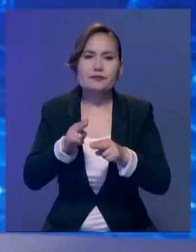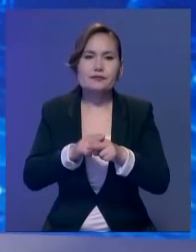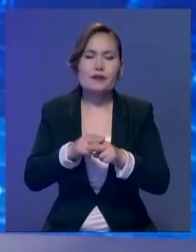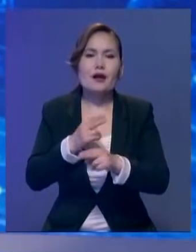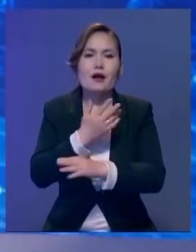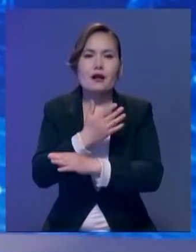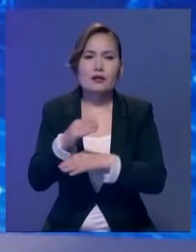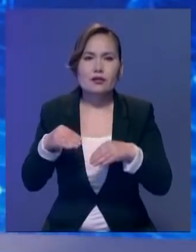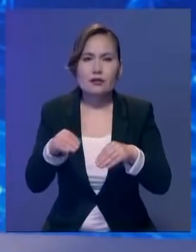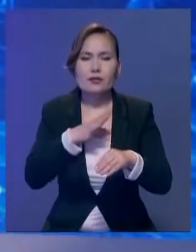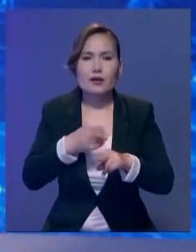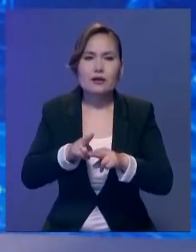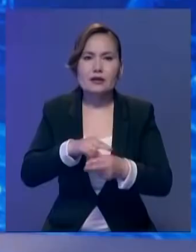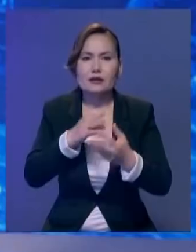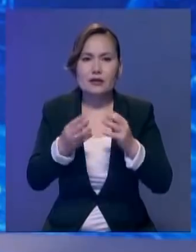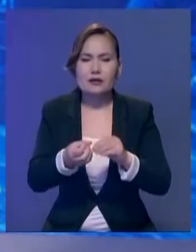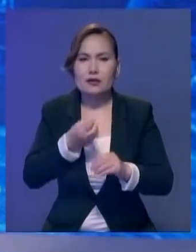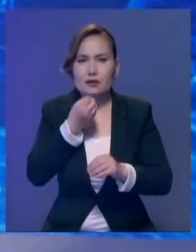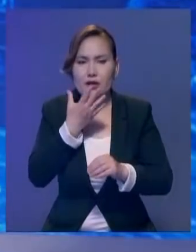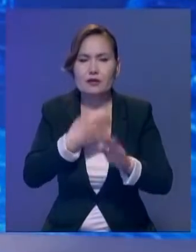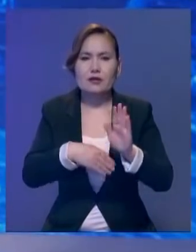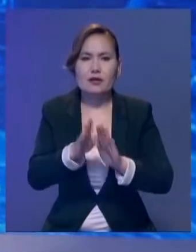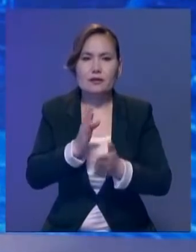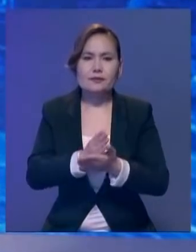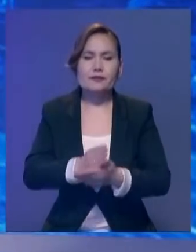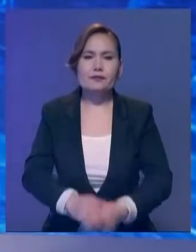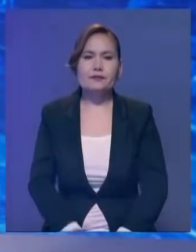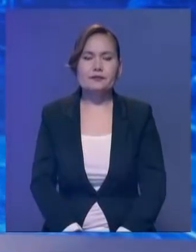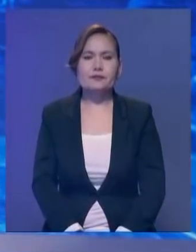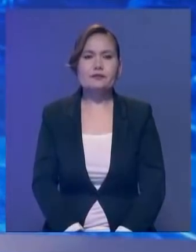көшеттері отырызылды. Алғашқы нәтижесі жаманымез.